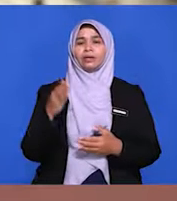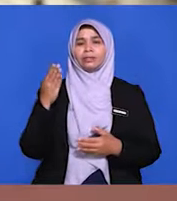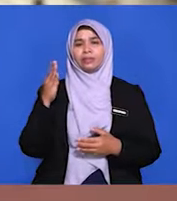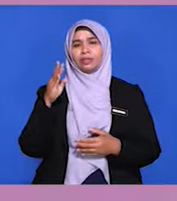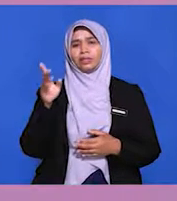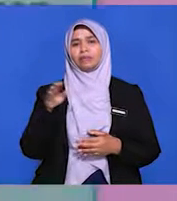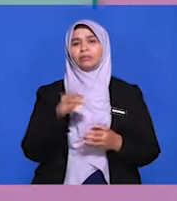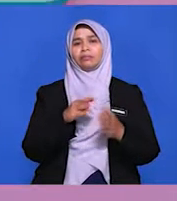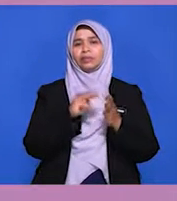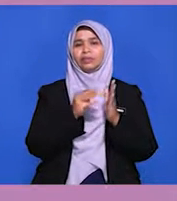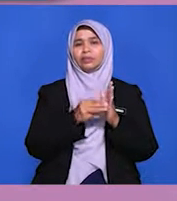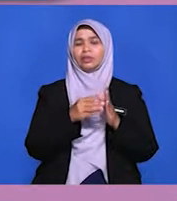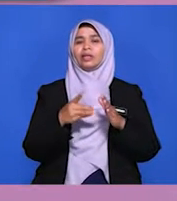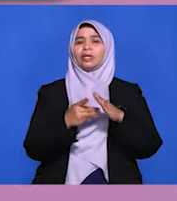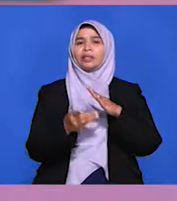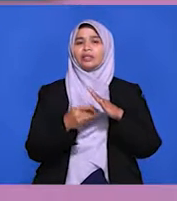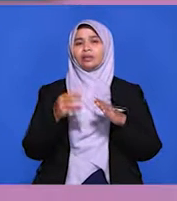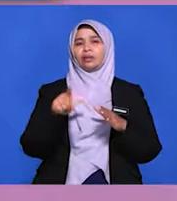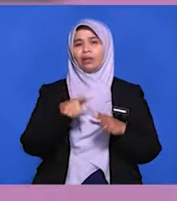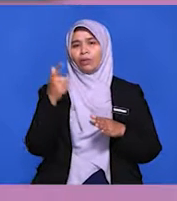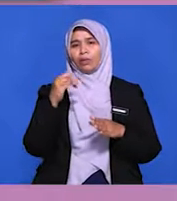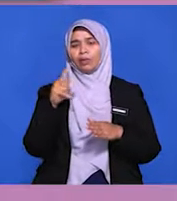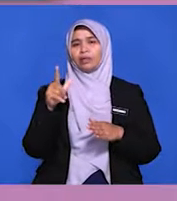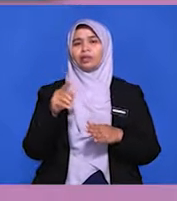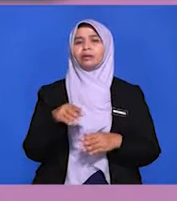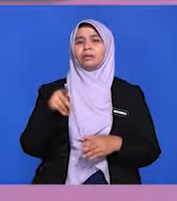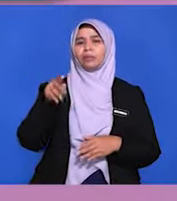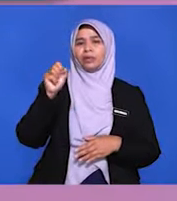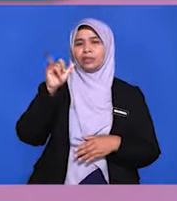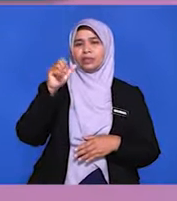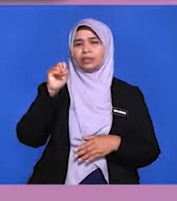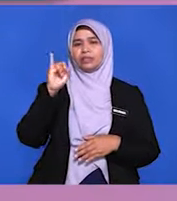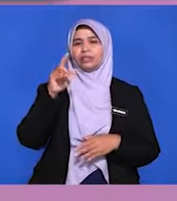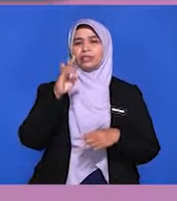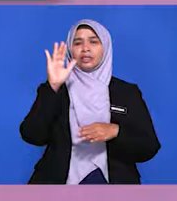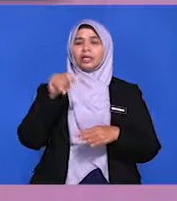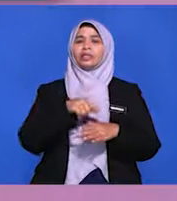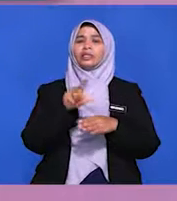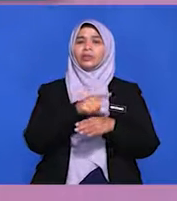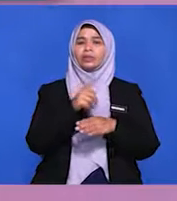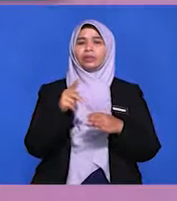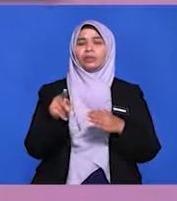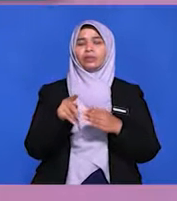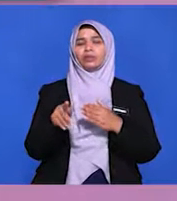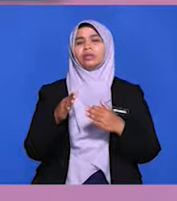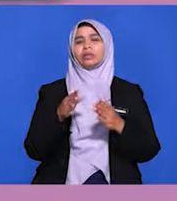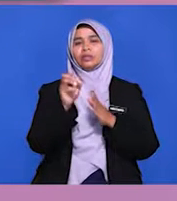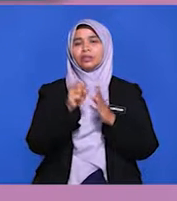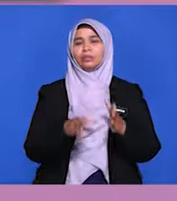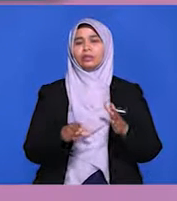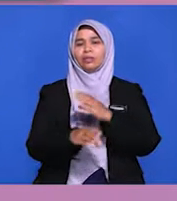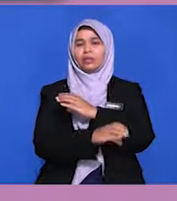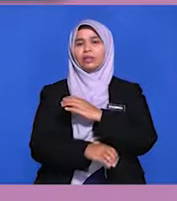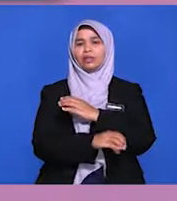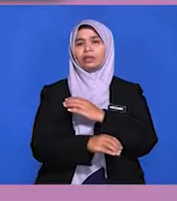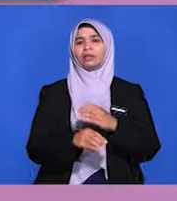mentakrifkan dasar luar ialah polisi yang digunakan oleh sesebuah negara dalam berinteraksi dengan